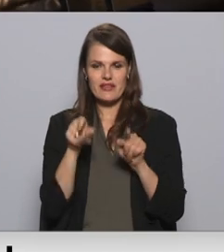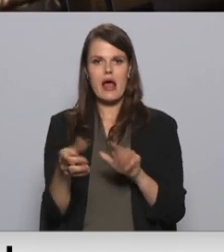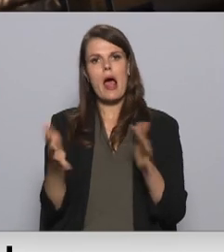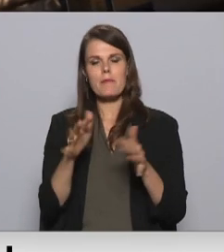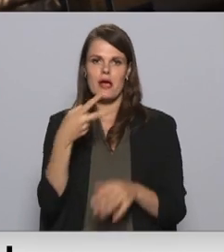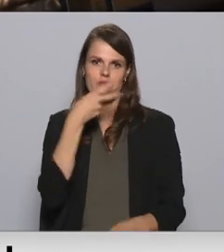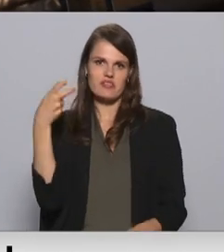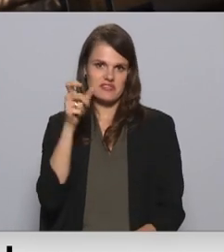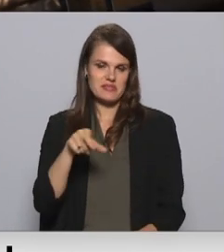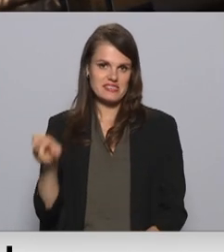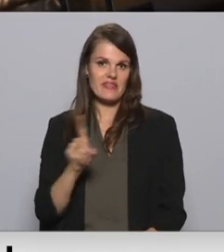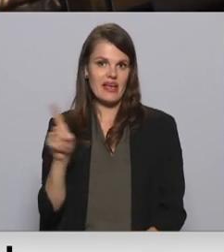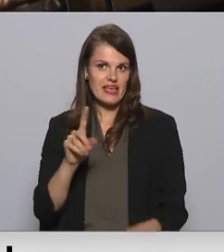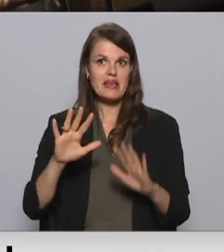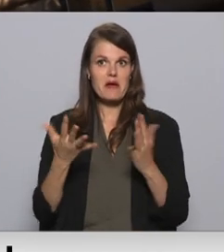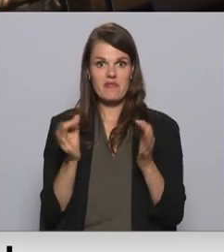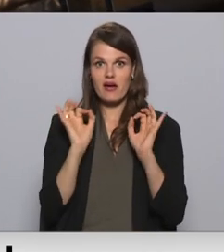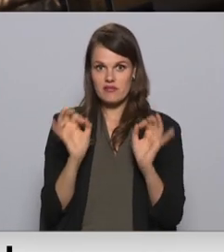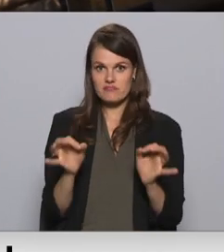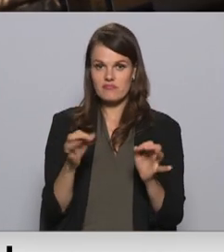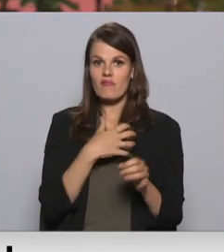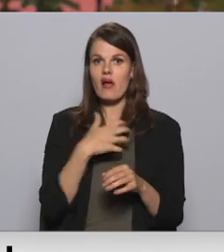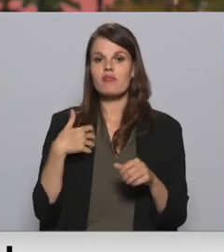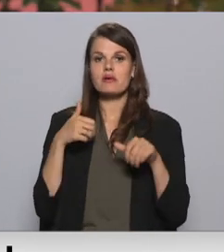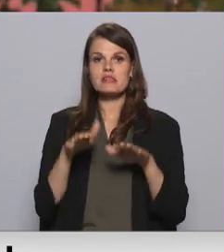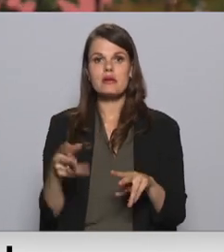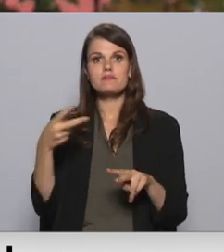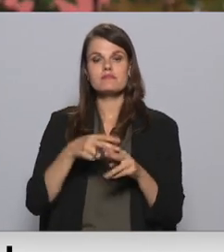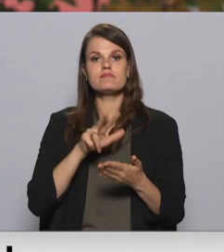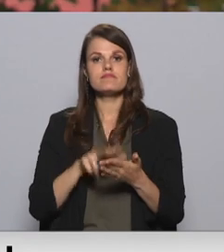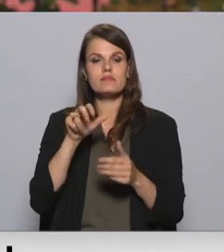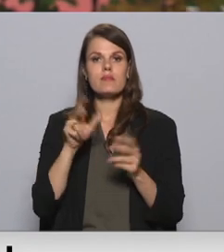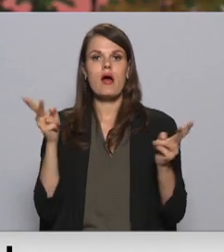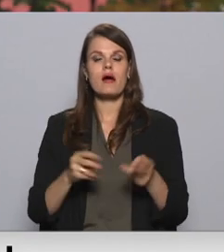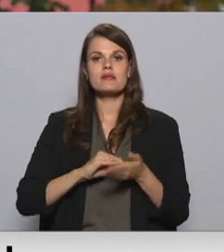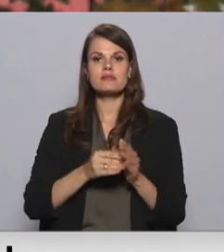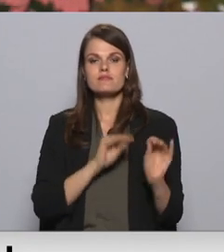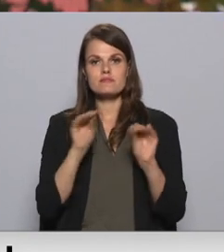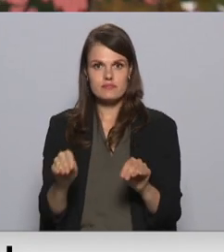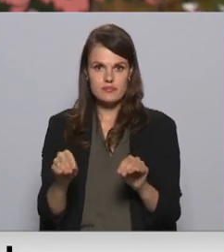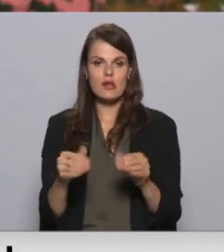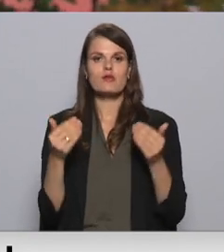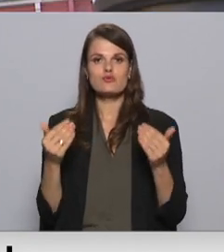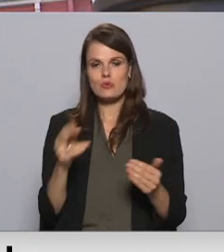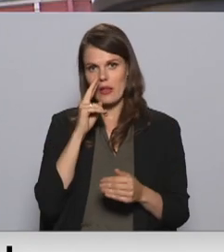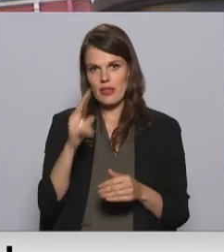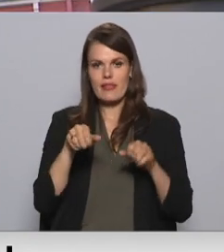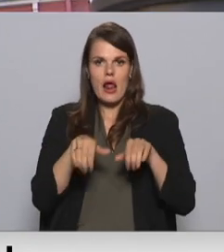personām. Bet par to vai pārāpstiprināt valdības lēmumu par ārkārtējās situācijas ieviešanu, šondēļ lems arī sājumu.